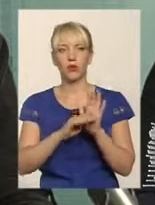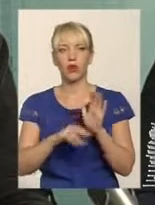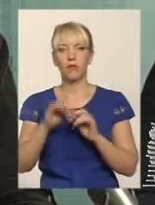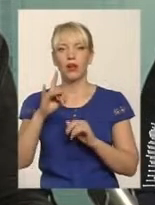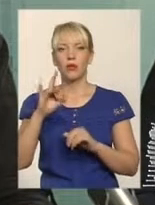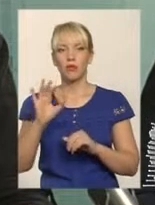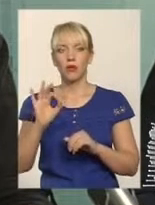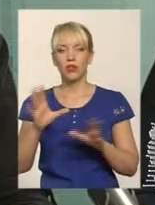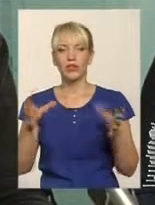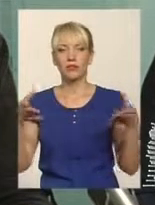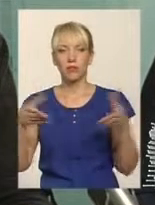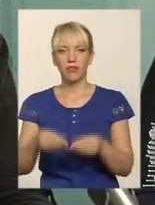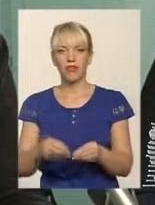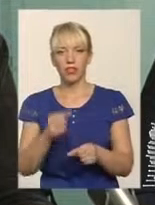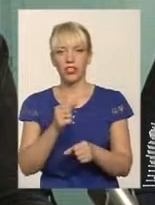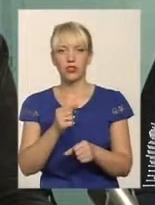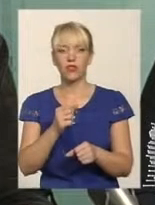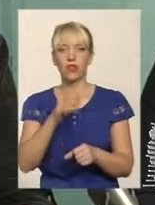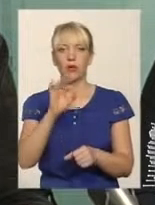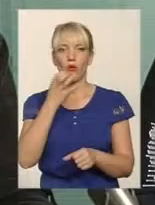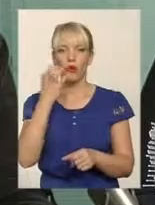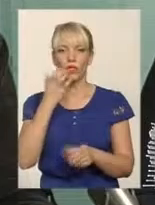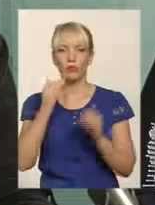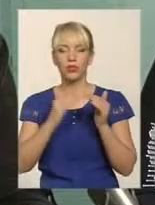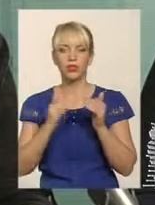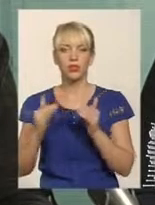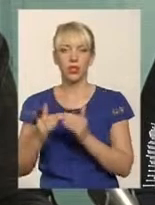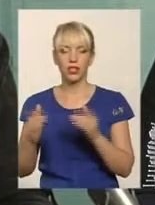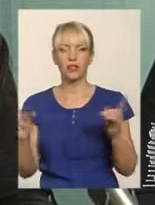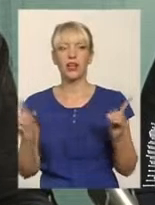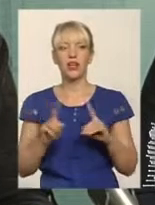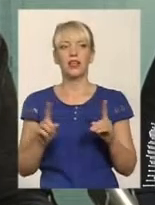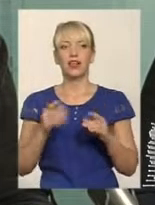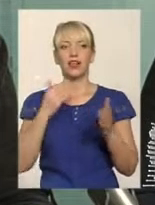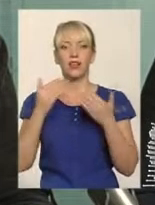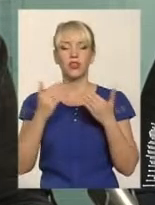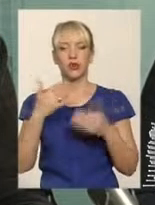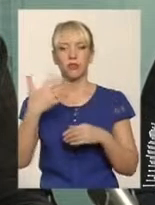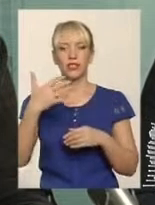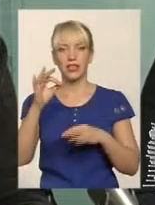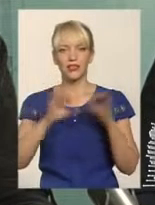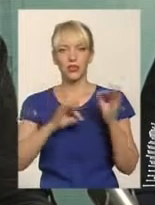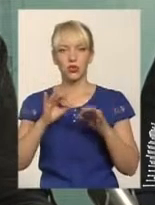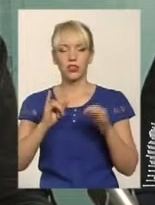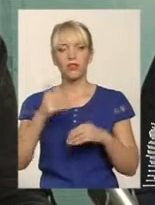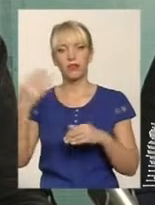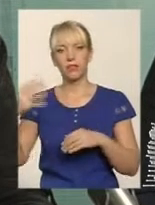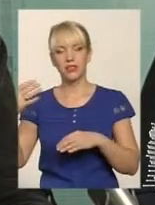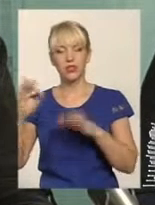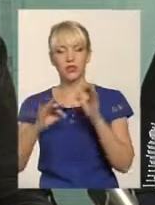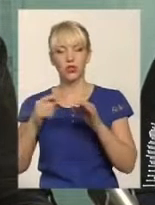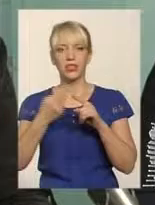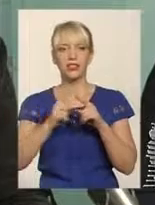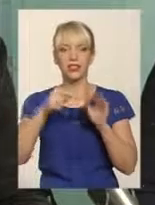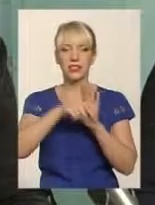співфінансуванню, по утепленню будинків, яка відноситься 50% і 50%. Це